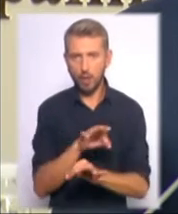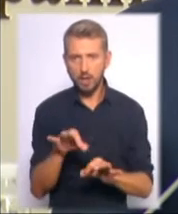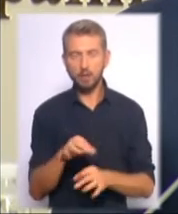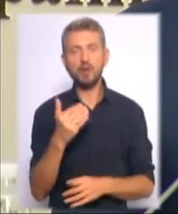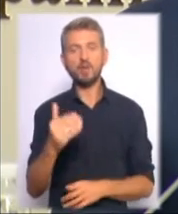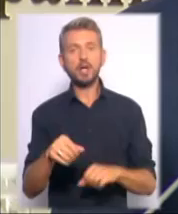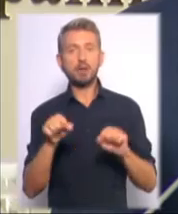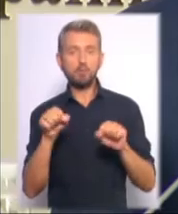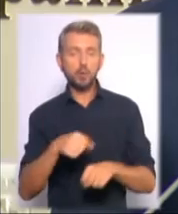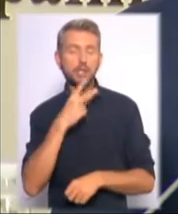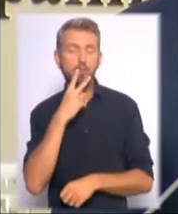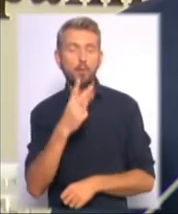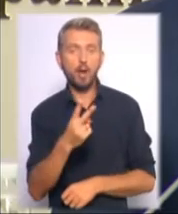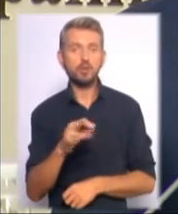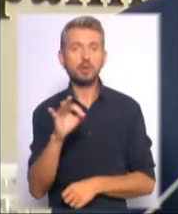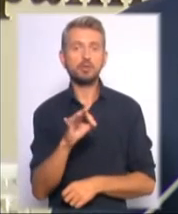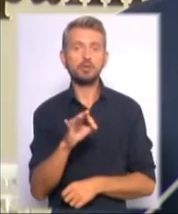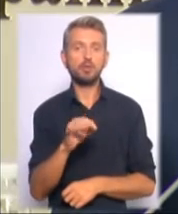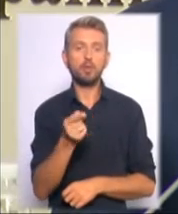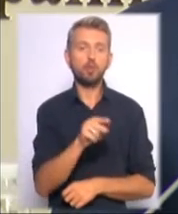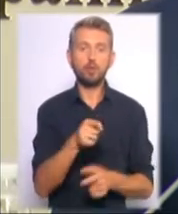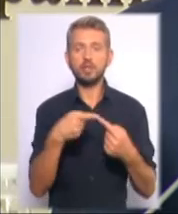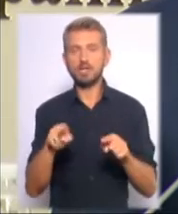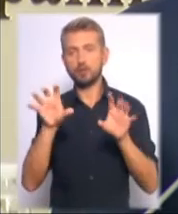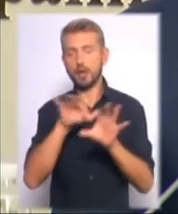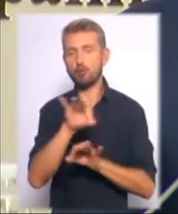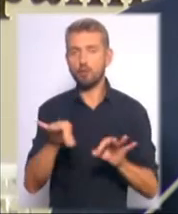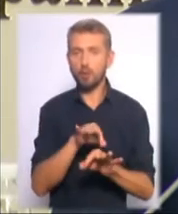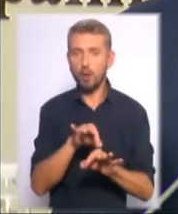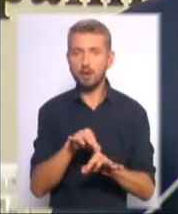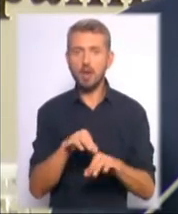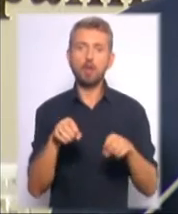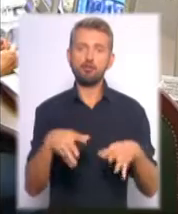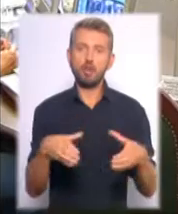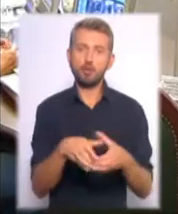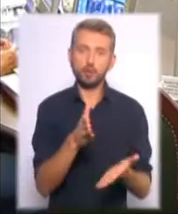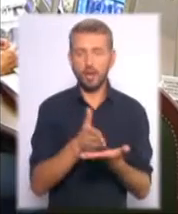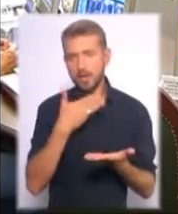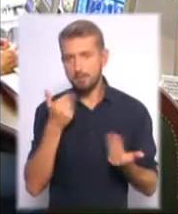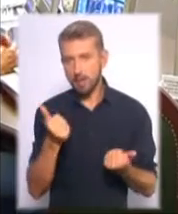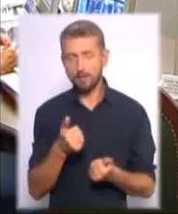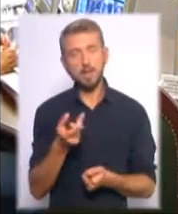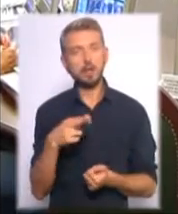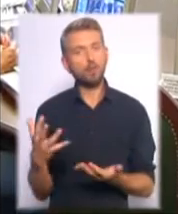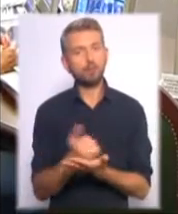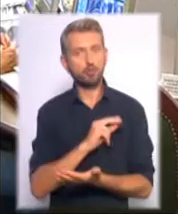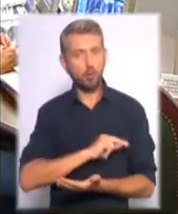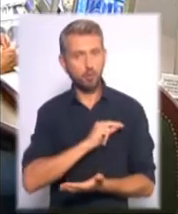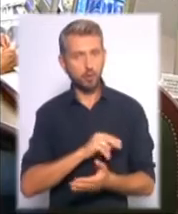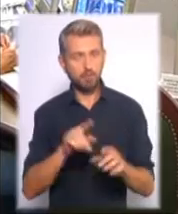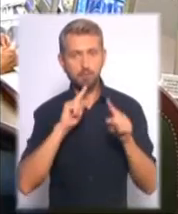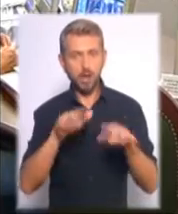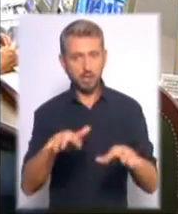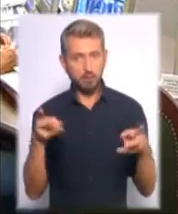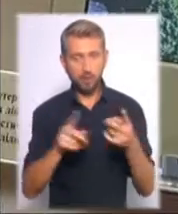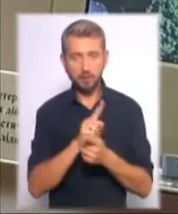зможете побачити, що до того чи іншого законопроєкту, чи є вже рішення комітету, чи немає. Втім, для успішної роботи парламенту треба змінити